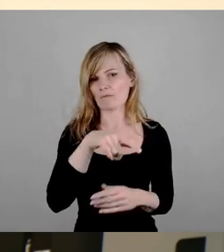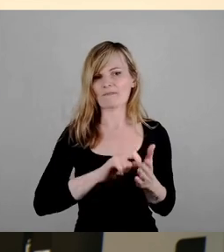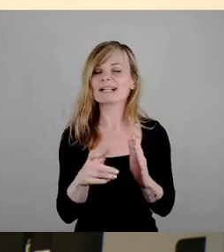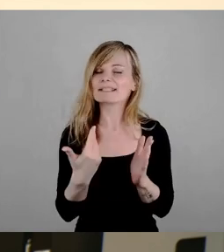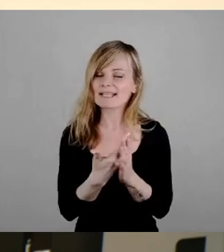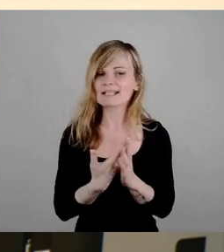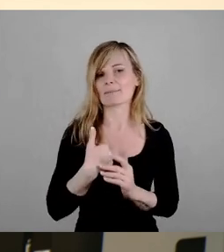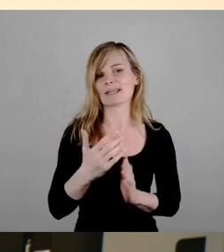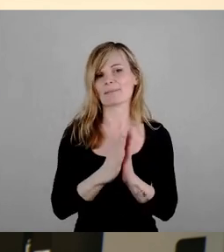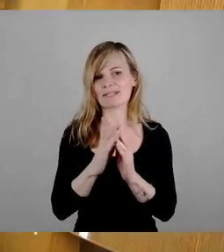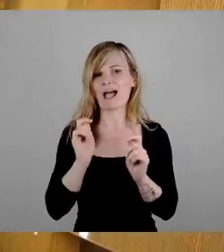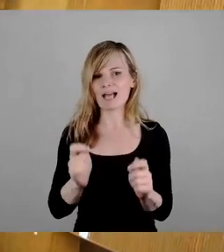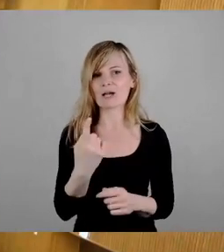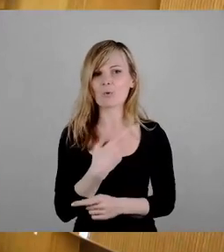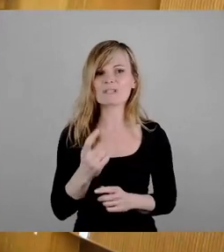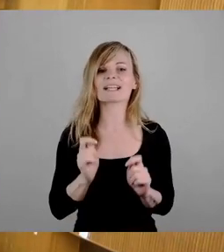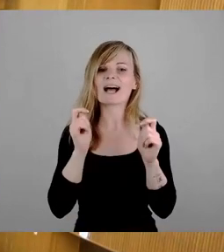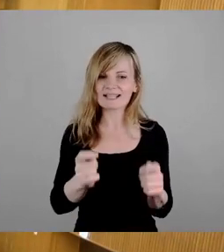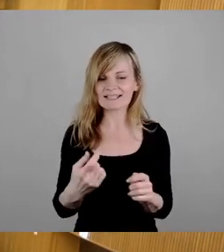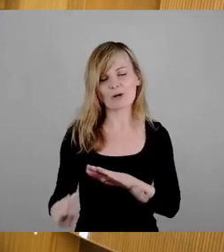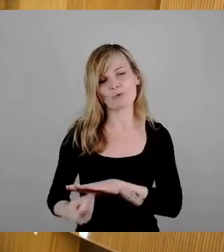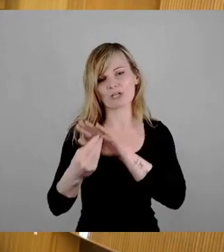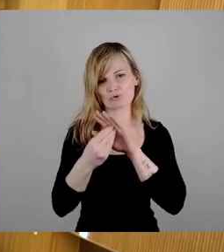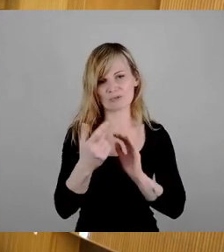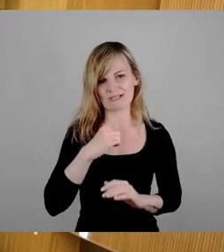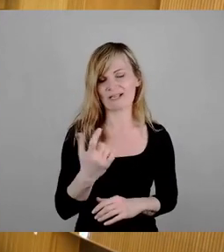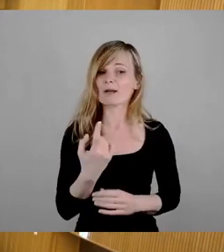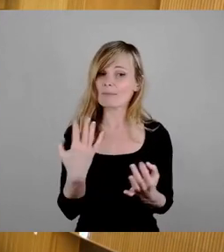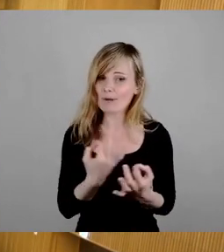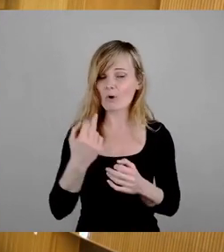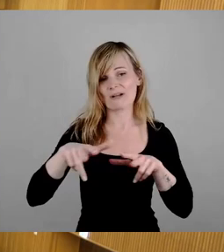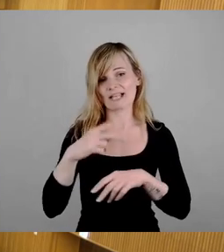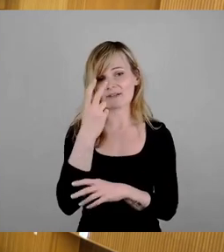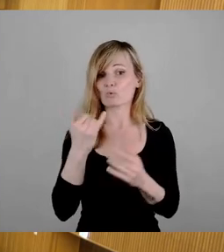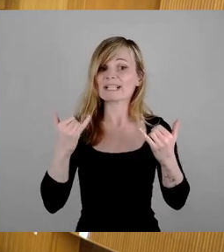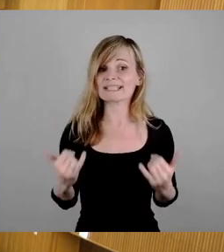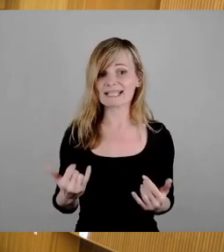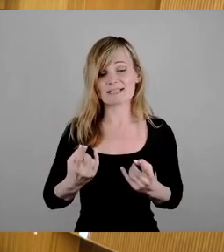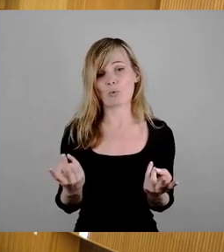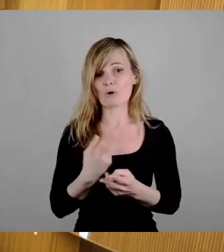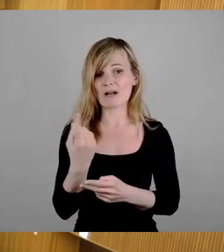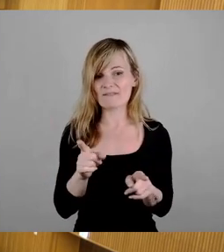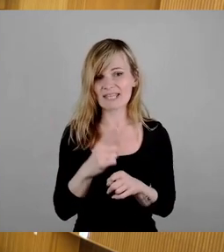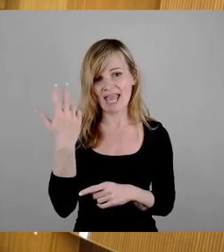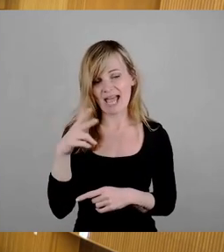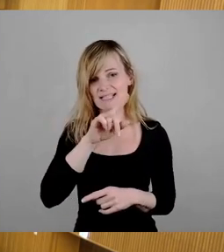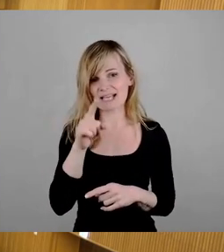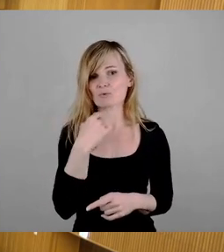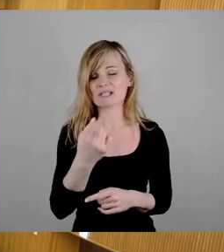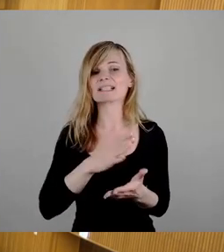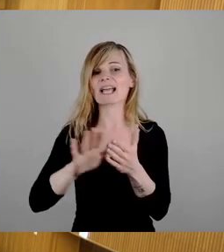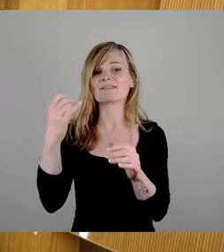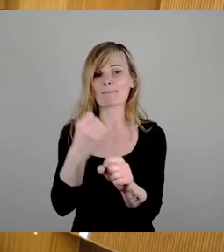unseren Antrag zu unterstützen. Wir brauchen den Verkehrsversuch jetzt oder wie Herr Zastrow sagt, einfach machen.